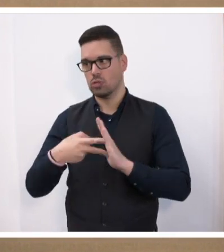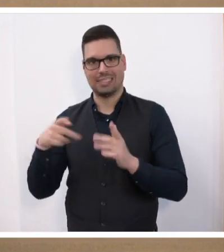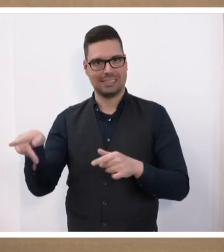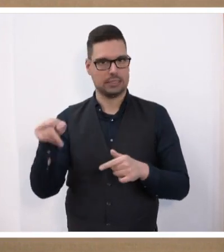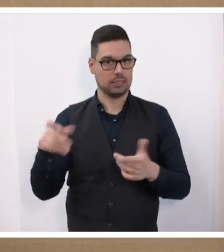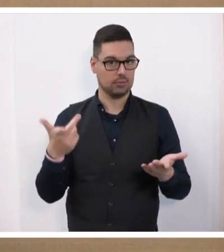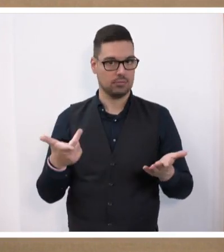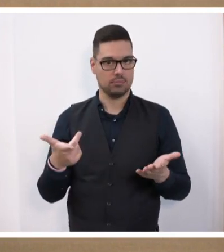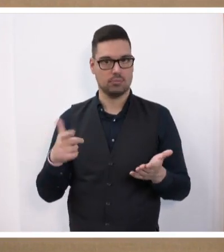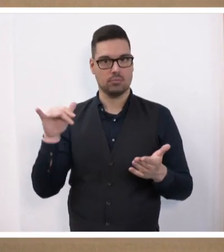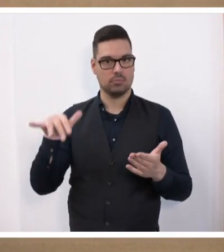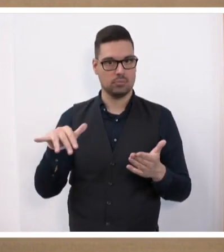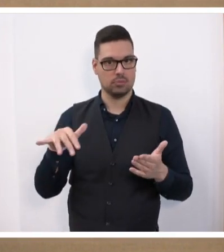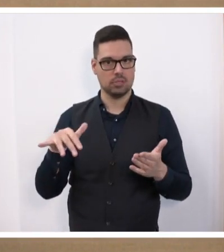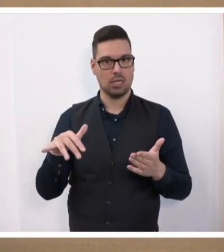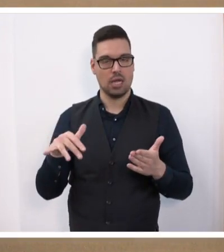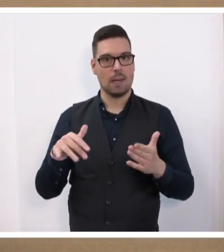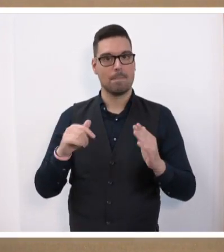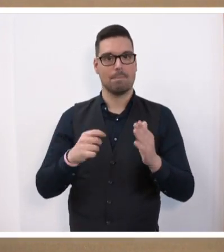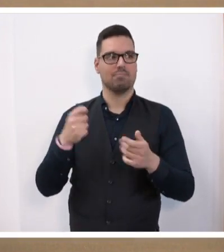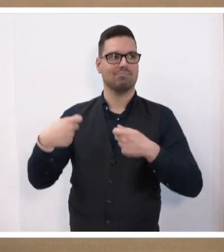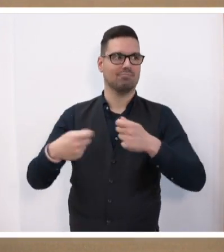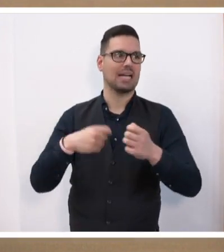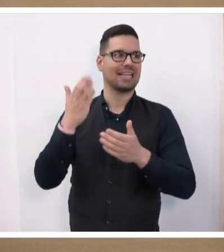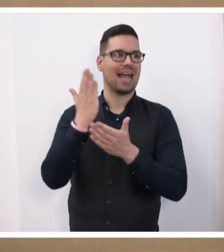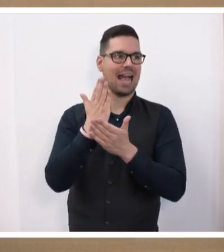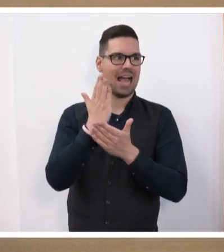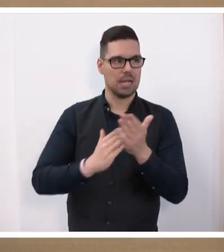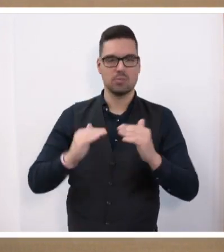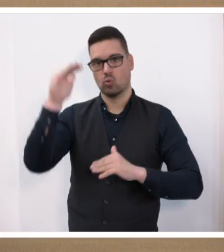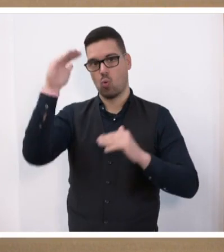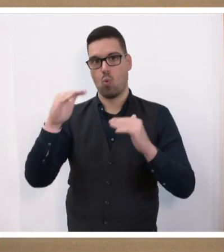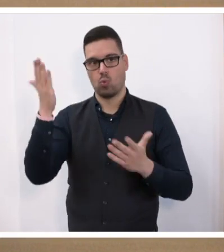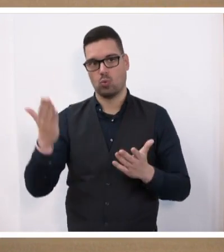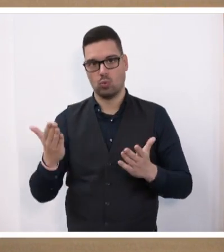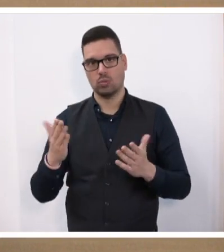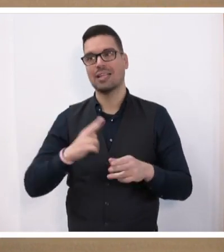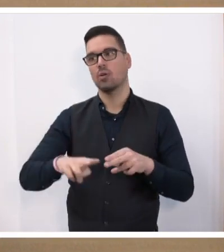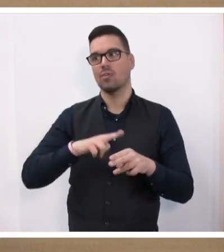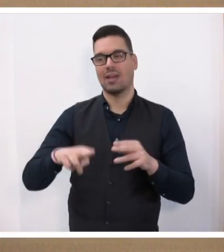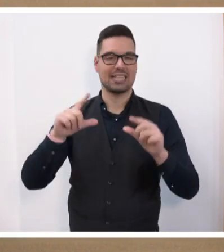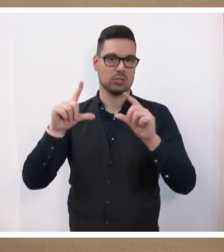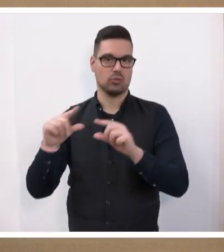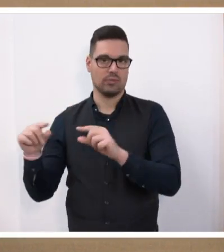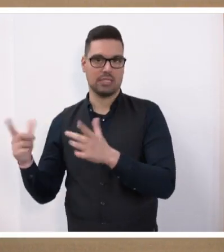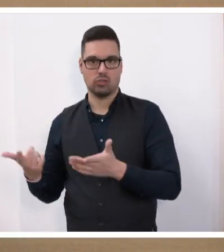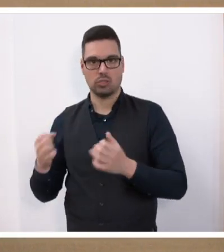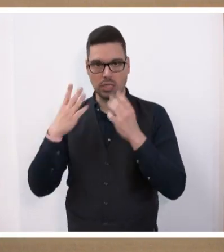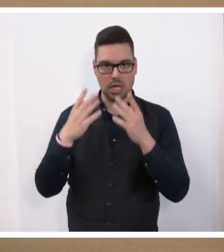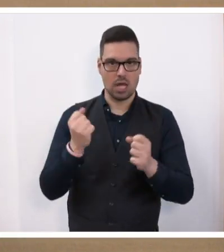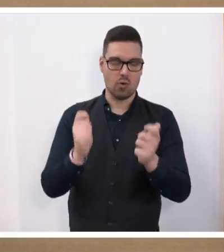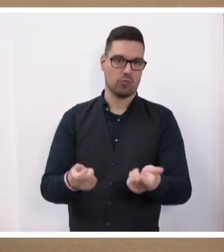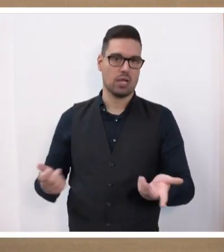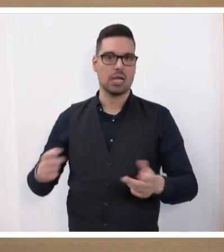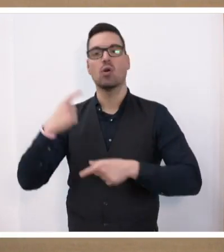einen Marktanteil gibt, heute noch halb so hoch ist wie vor einigen Jahren, dann fehlt eben auch die Auslastung in den Werken. Es gab Fehler seitens Ford, auch hier im